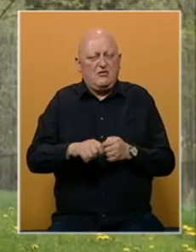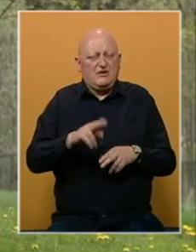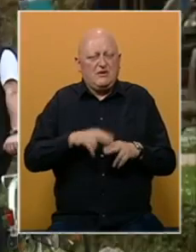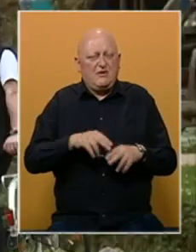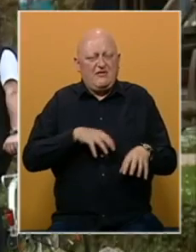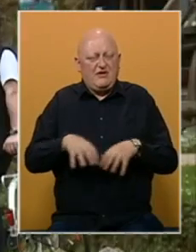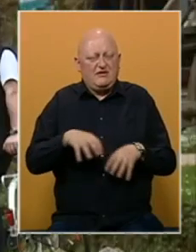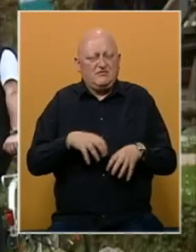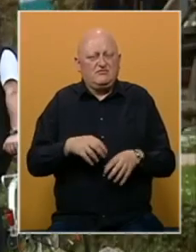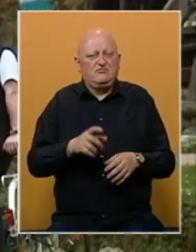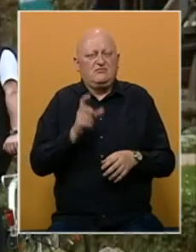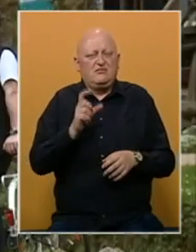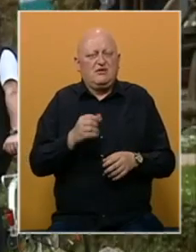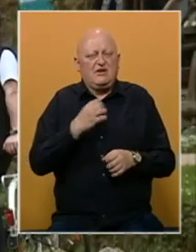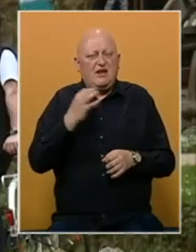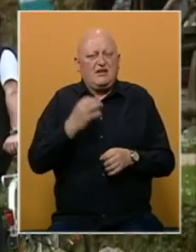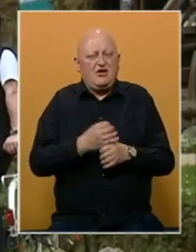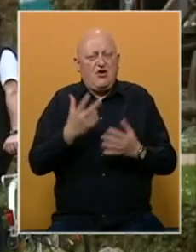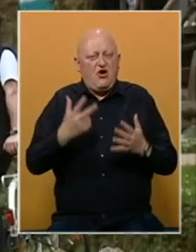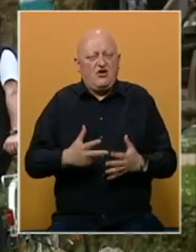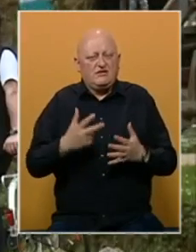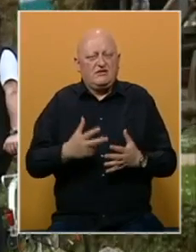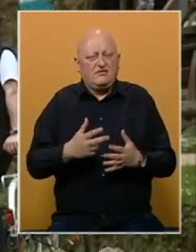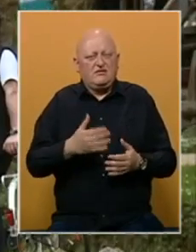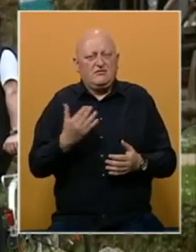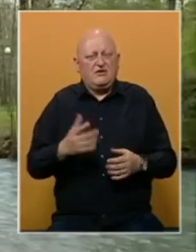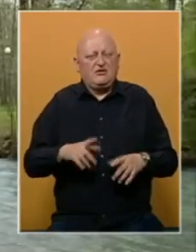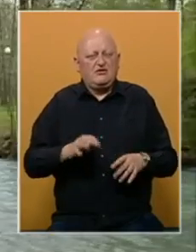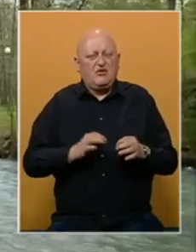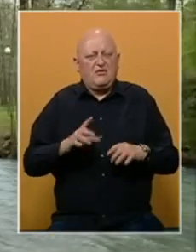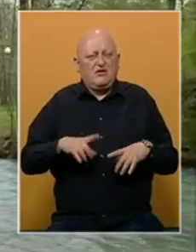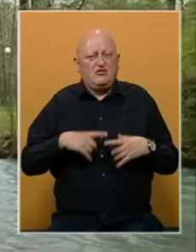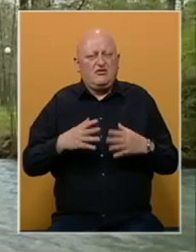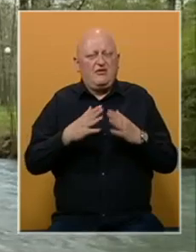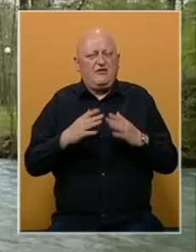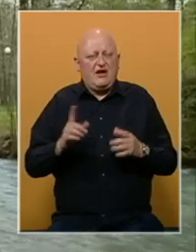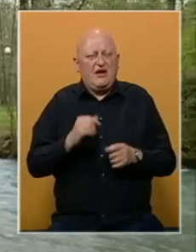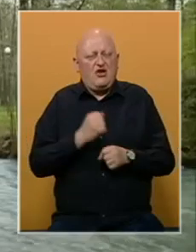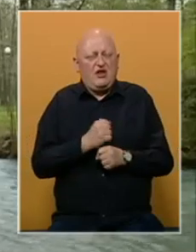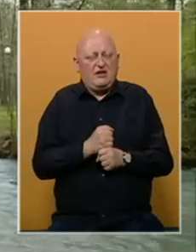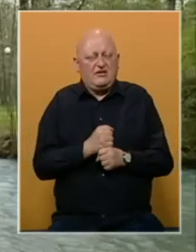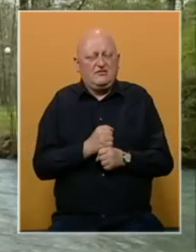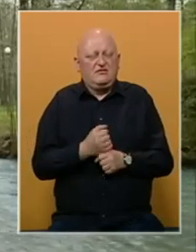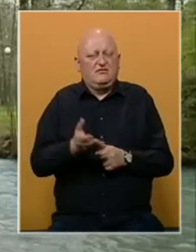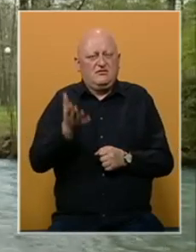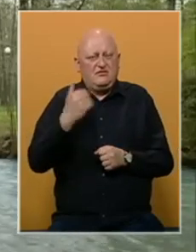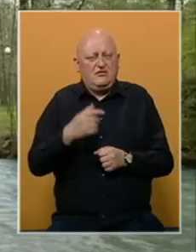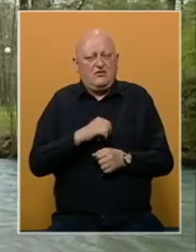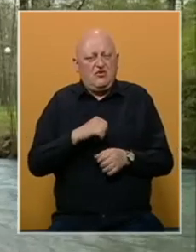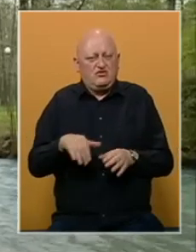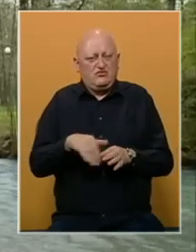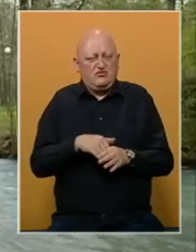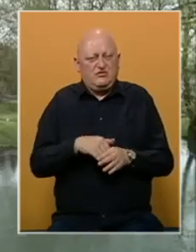prava radnika. Definiran je radnog dana od 8 sati, plaće za normalan život, te vikend kao neradni. Iako, osim